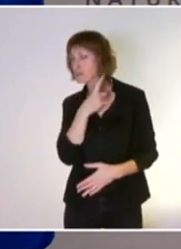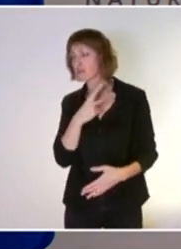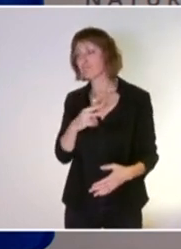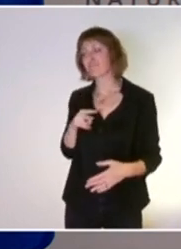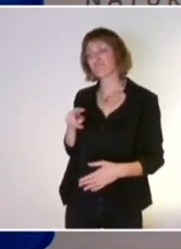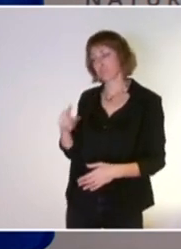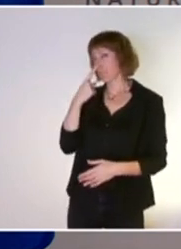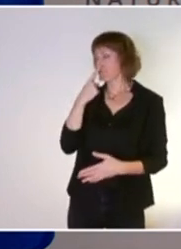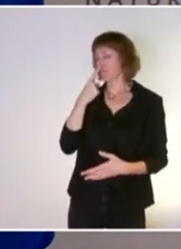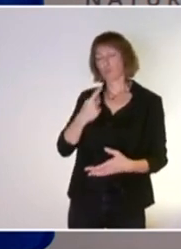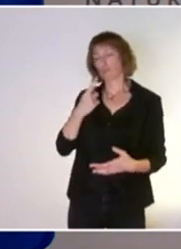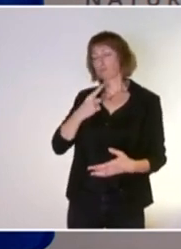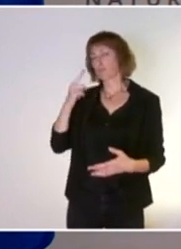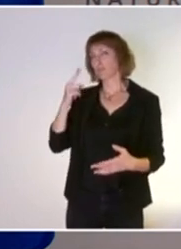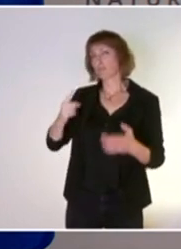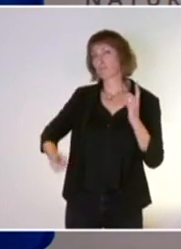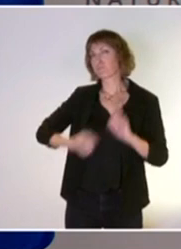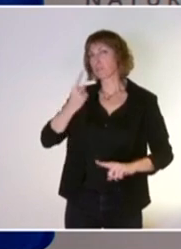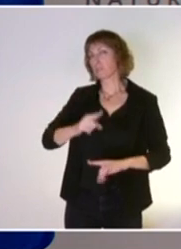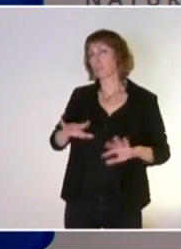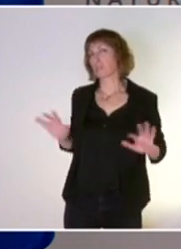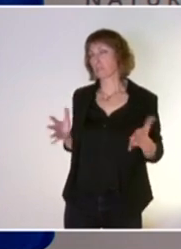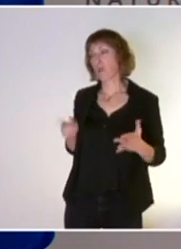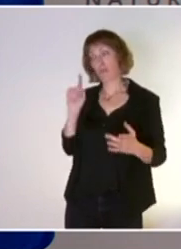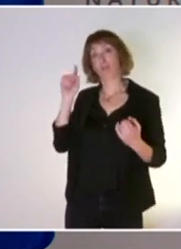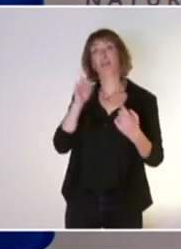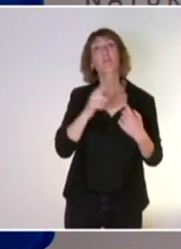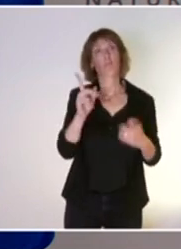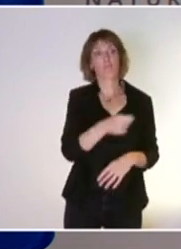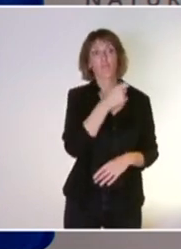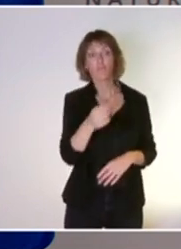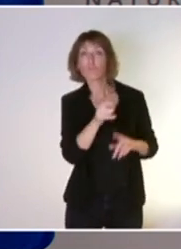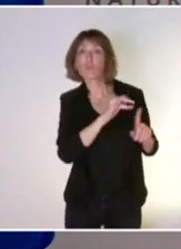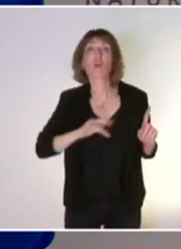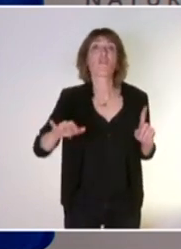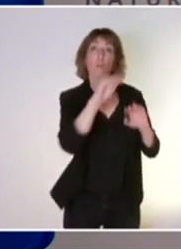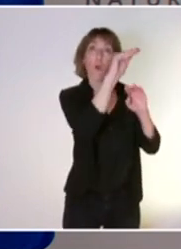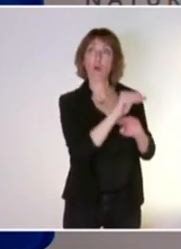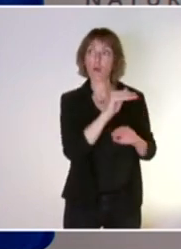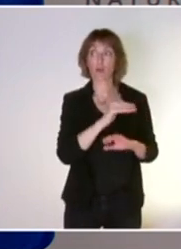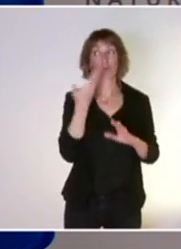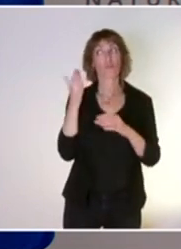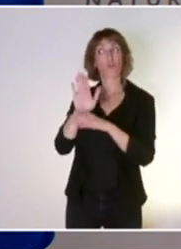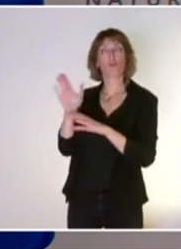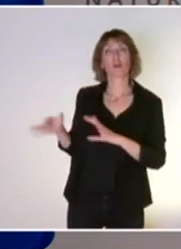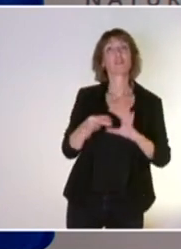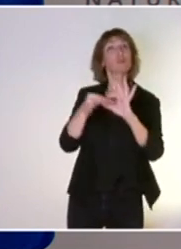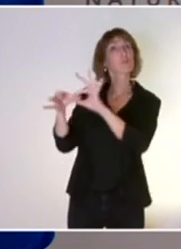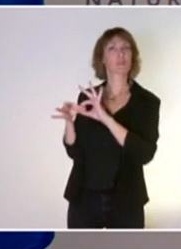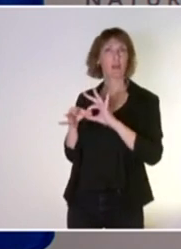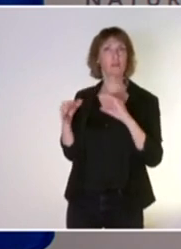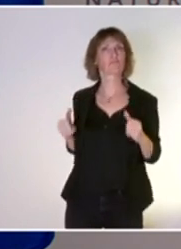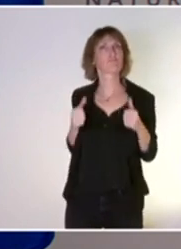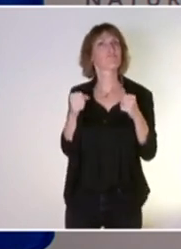a semblé impératif sur ces enjeux environnementaux que de montrer aussi notre solidarité et la force